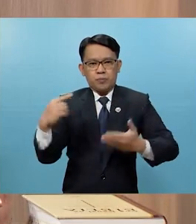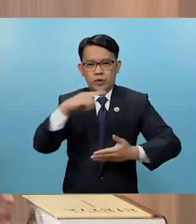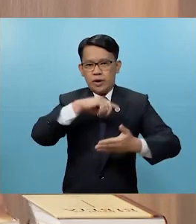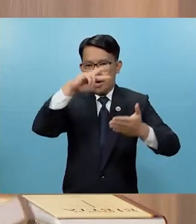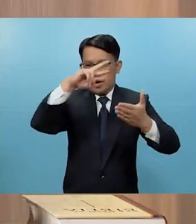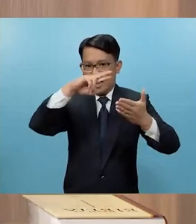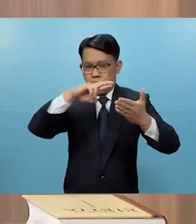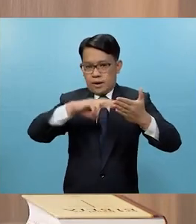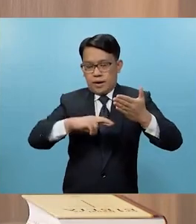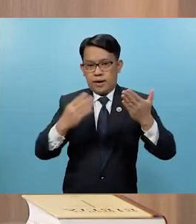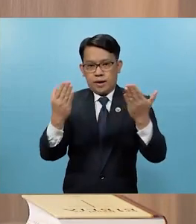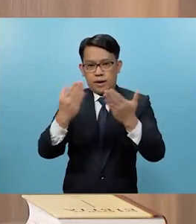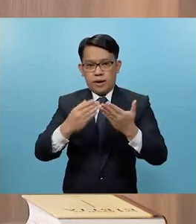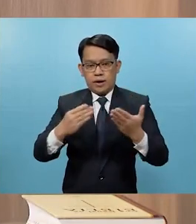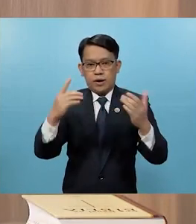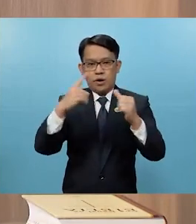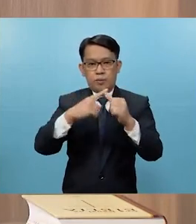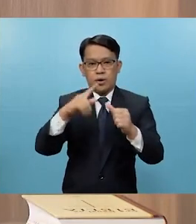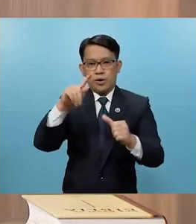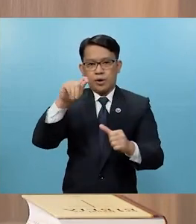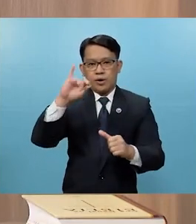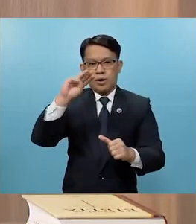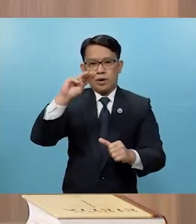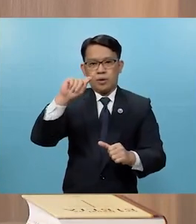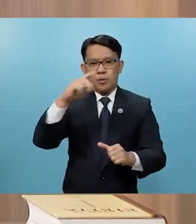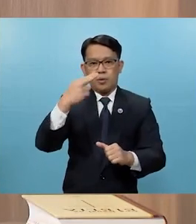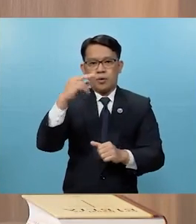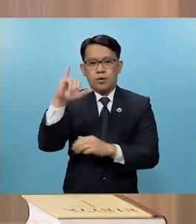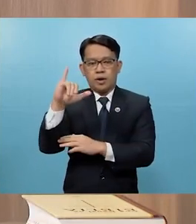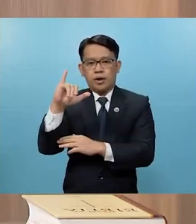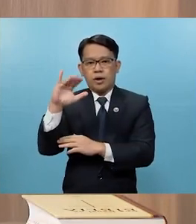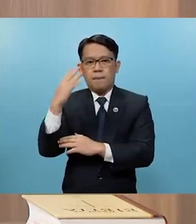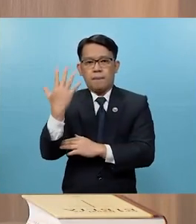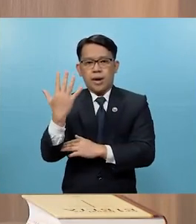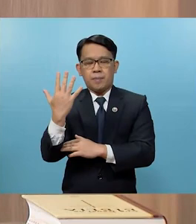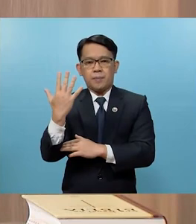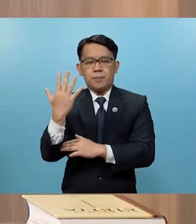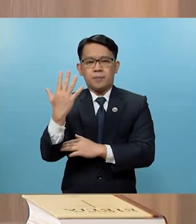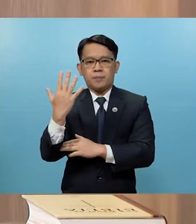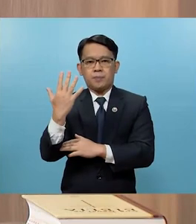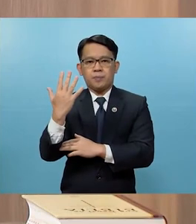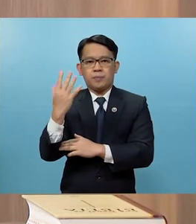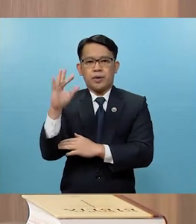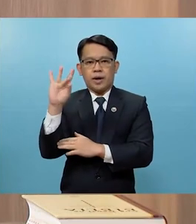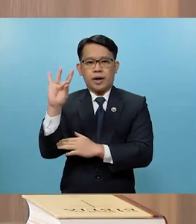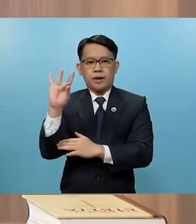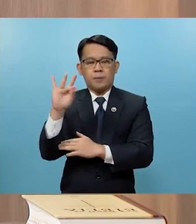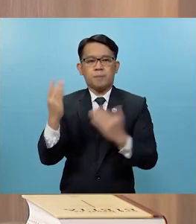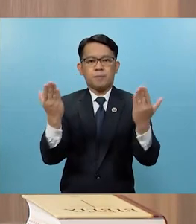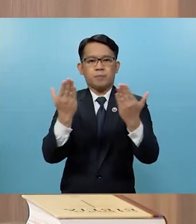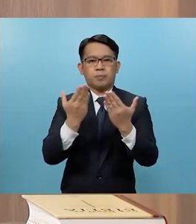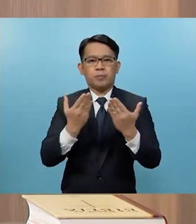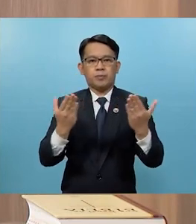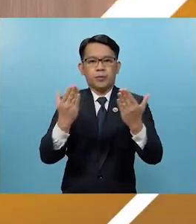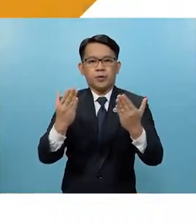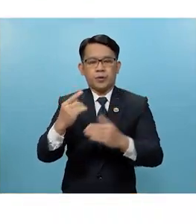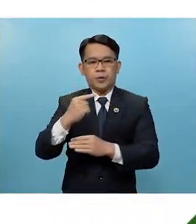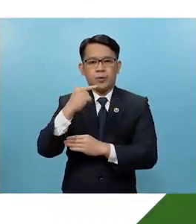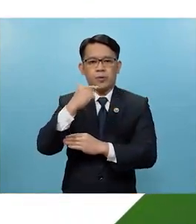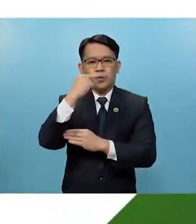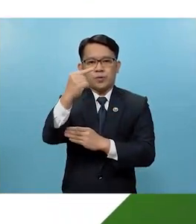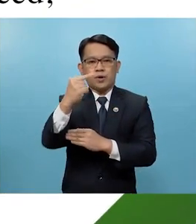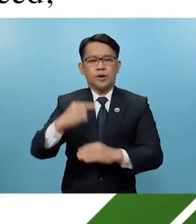mababasa, mga kaibigan, dito po sa Unang Timotiyo. Sa 5 at 8, ganito po ang pahayag.